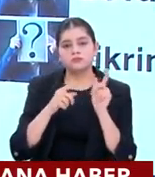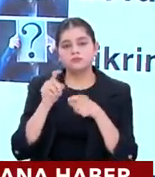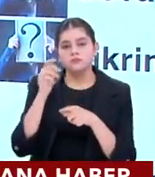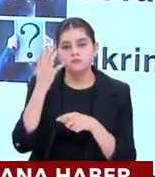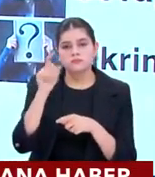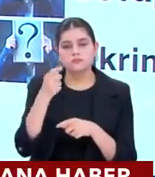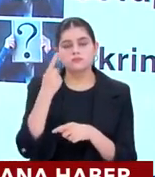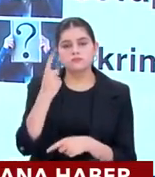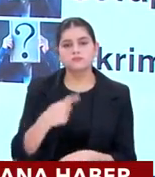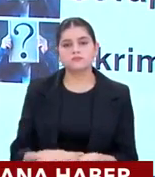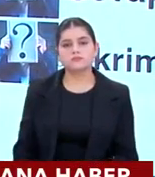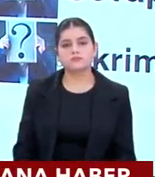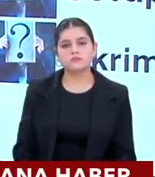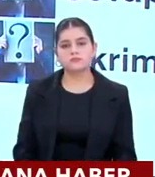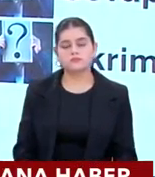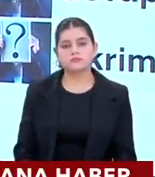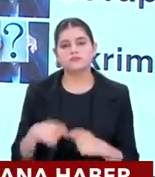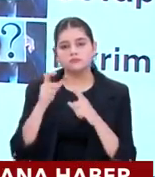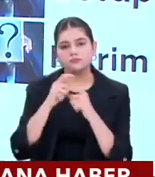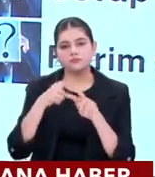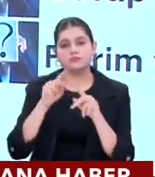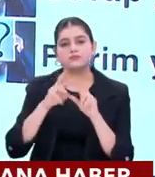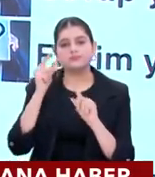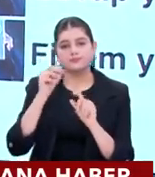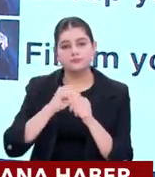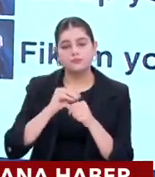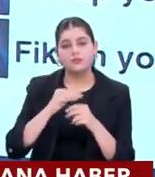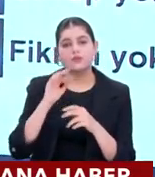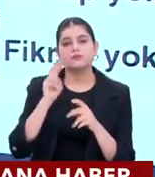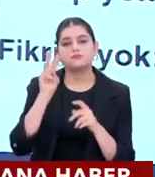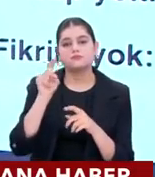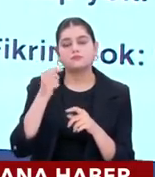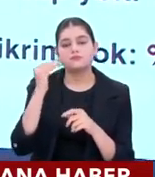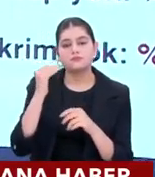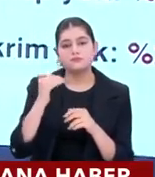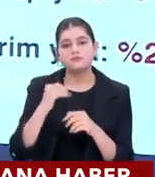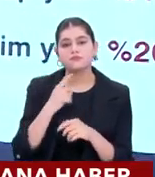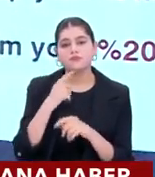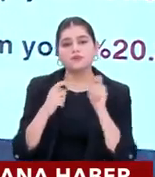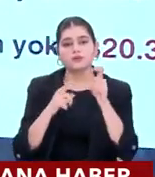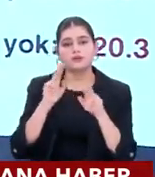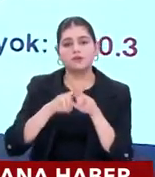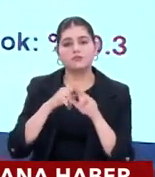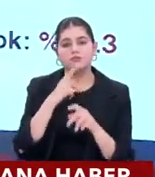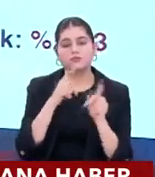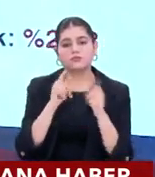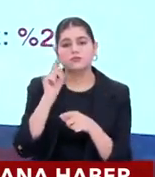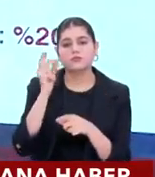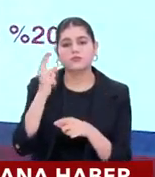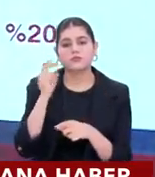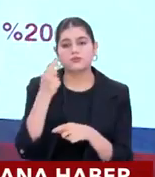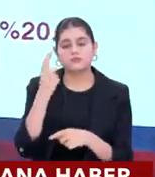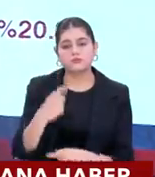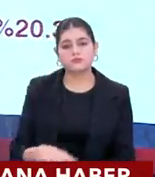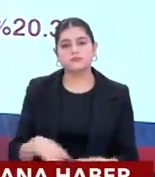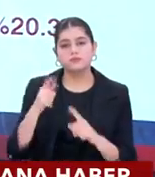.1 ile geliyor. Sonra Gürsel Tekin geliyor. Muharrem İnce yüzde 2.6. Mesela Canan Kaptancı oldu yüzde 2.1. Tanju